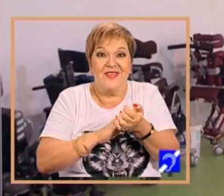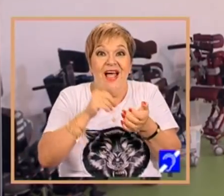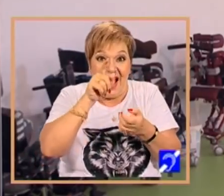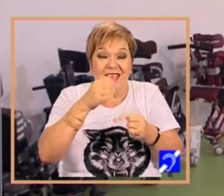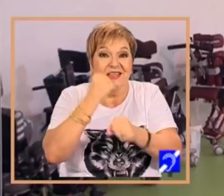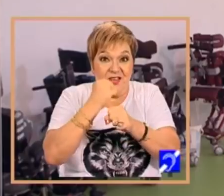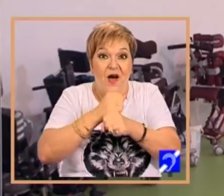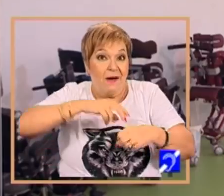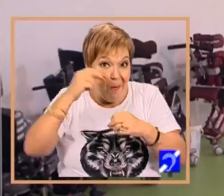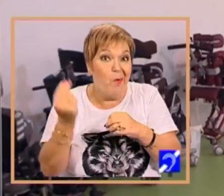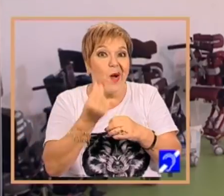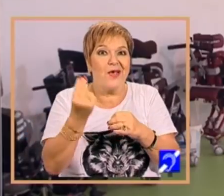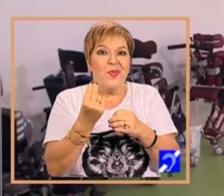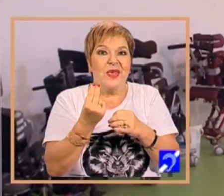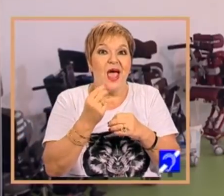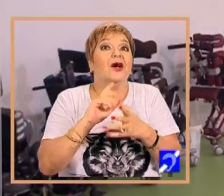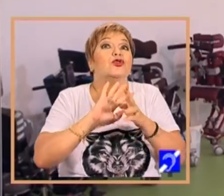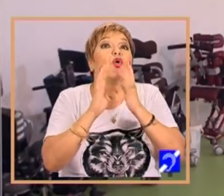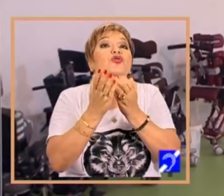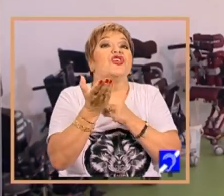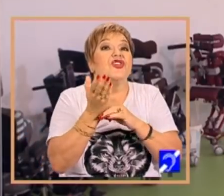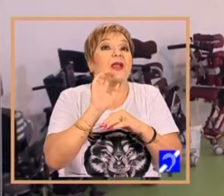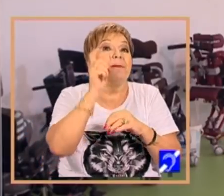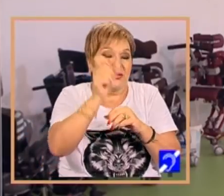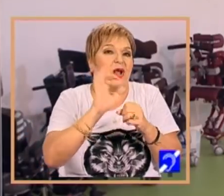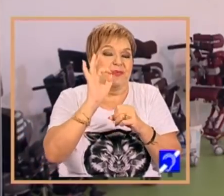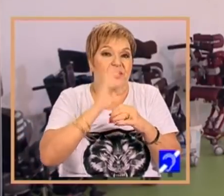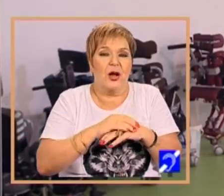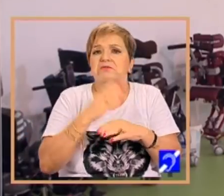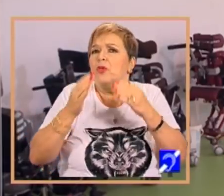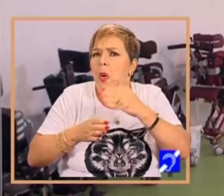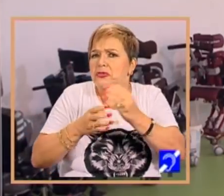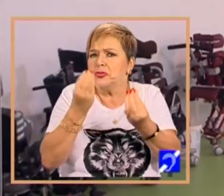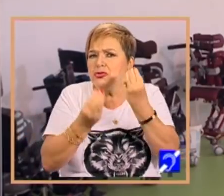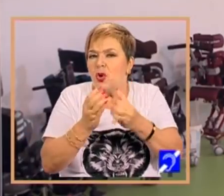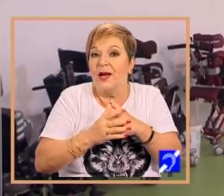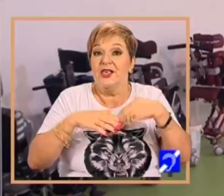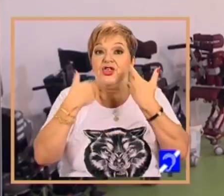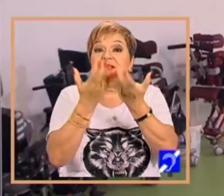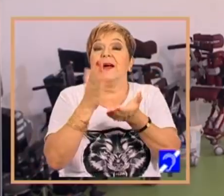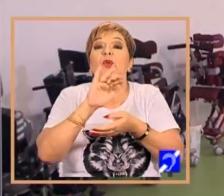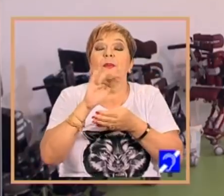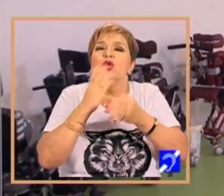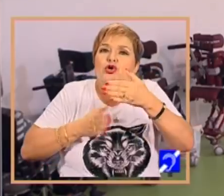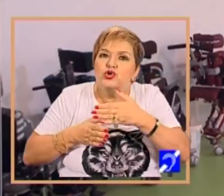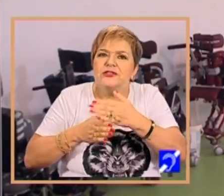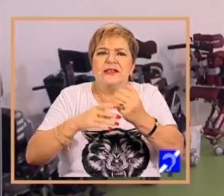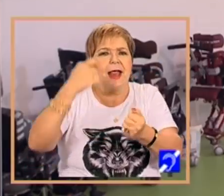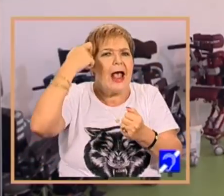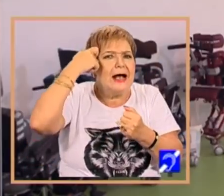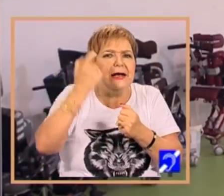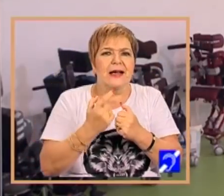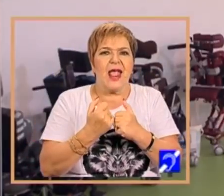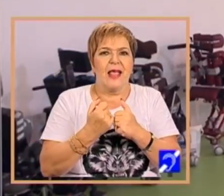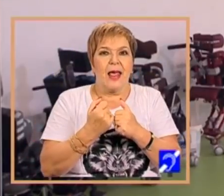realiza anumite activități prin joc, în care îi oferim susținere și încredere. E foarte